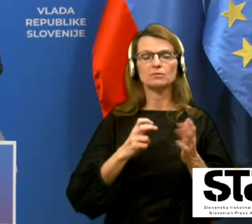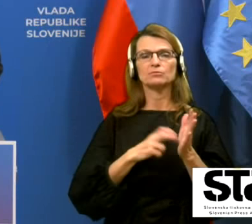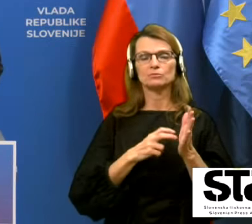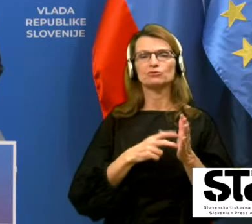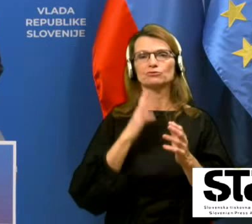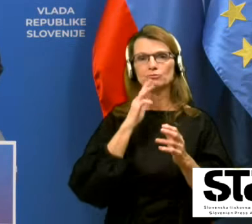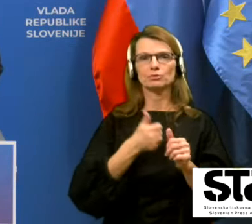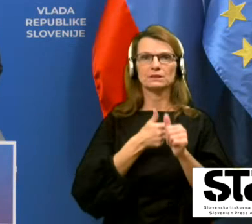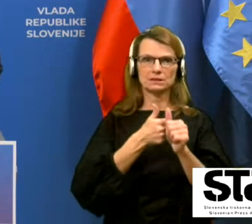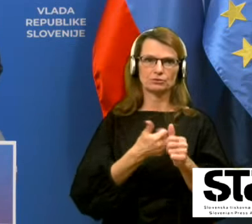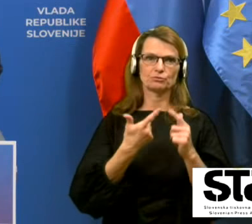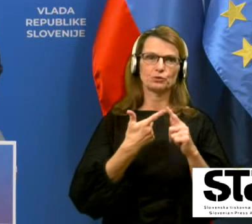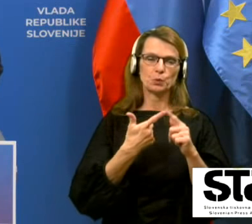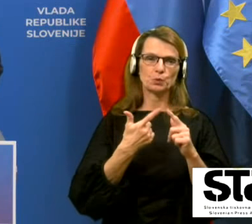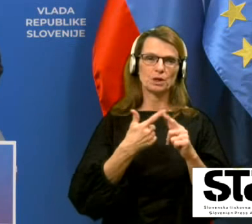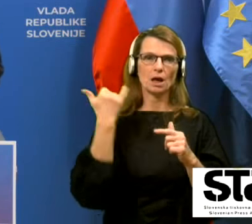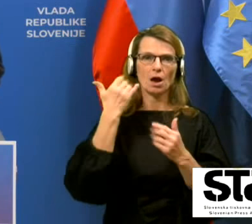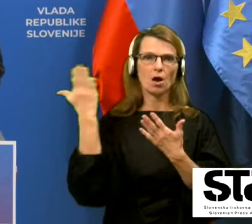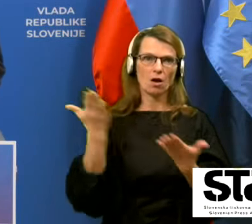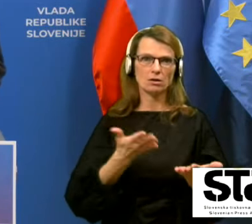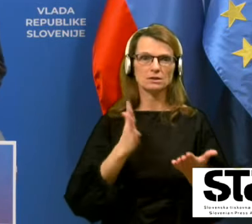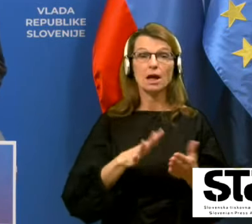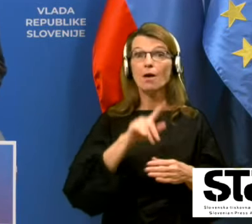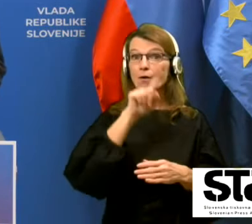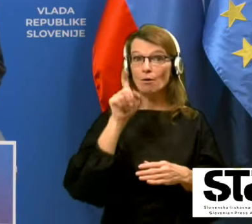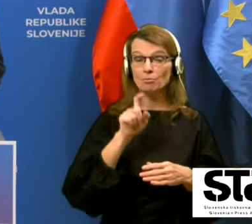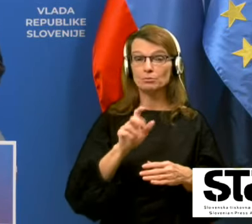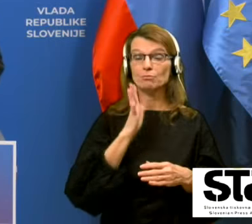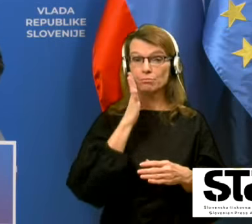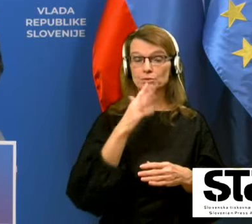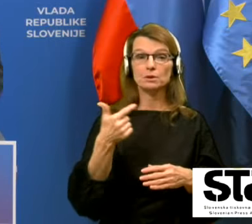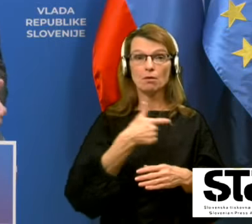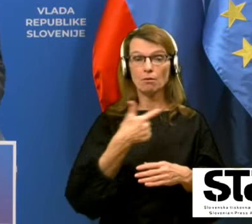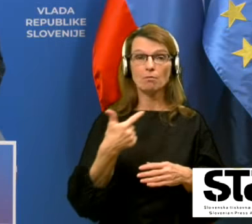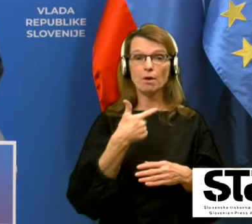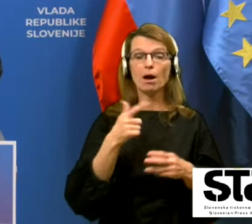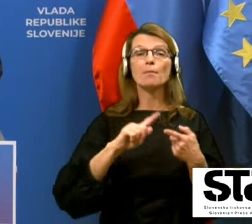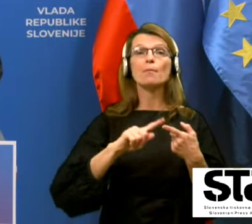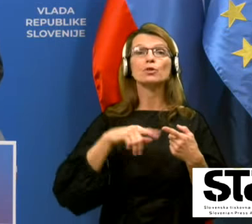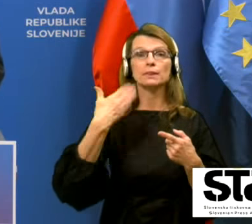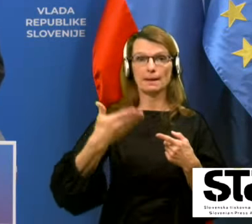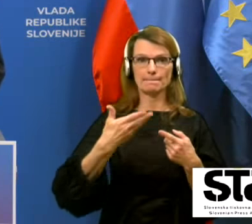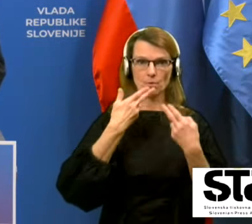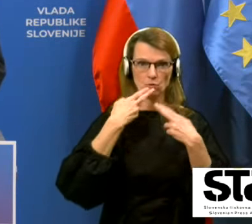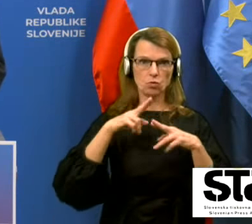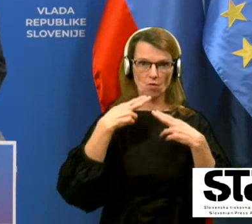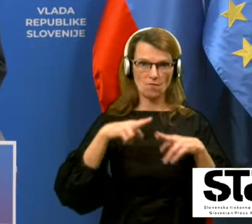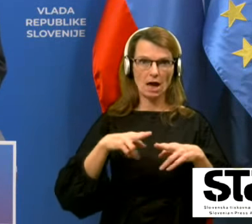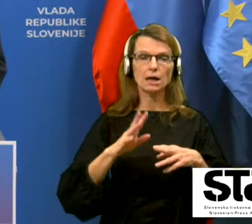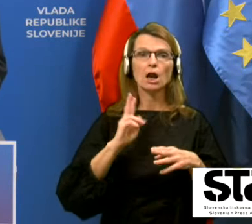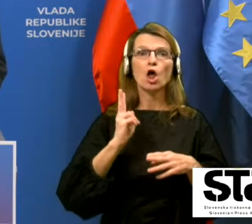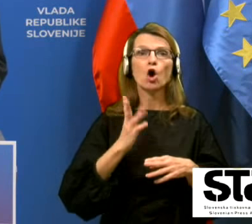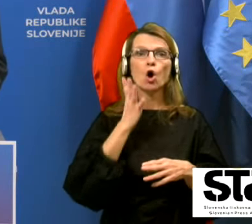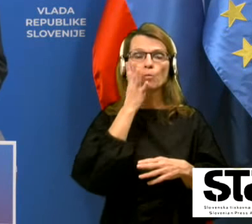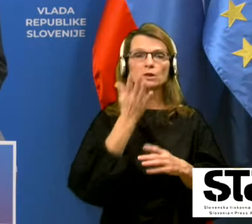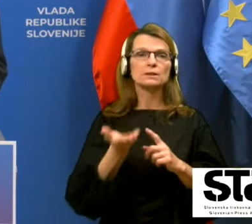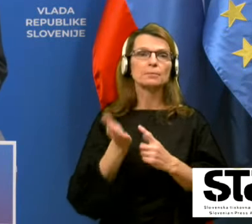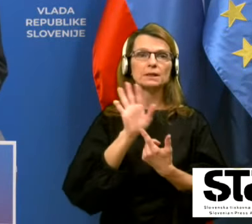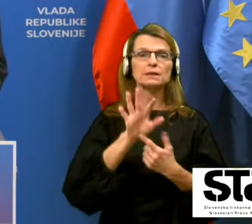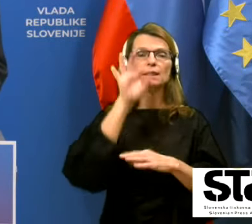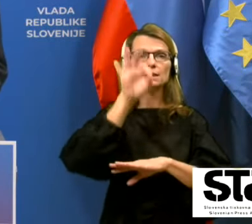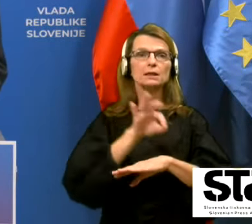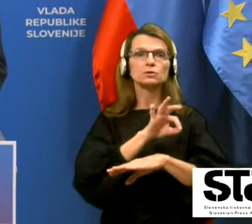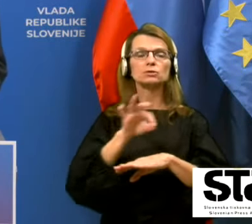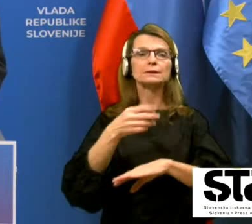še drugega gosta. Na vprašanja pa boste odgovarjala potem, ko oba predstavita načrt